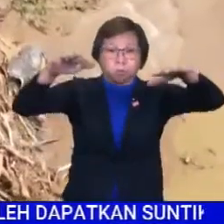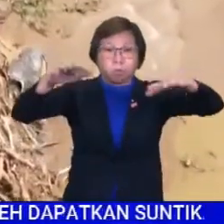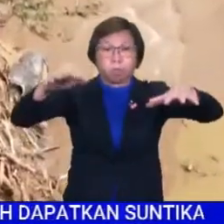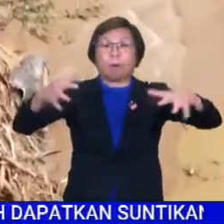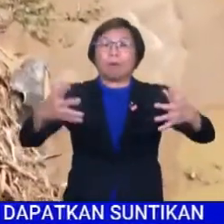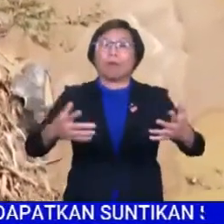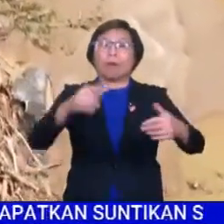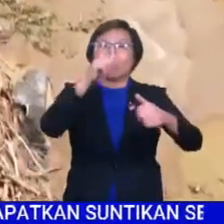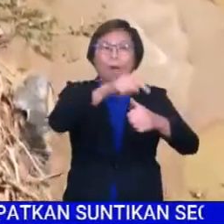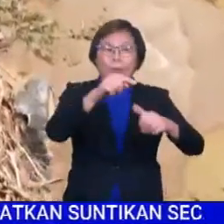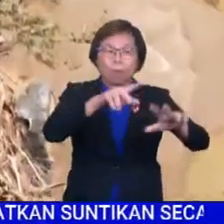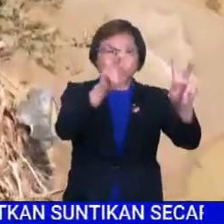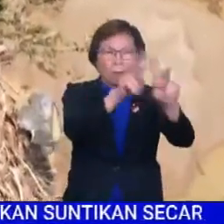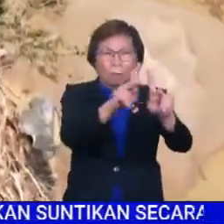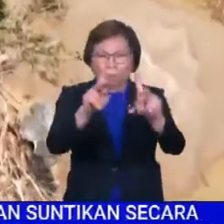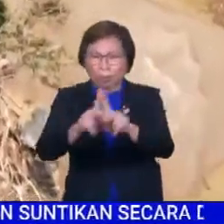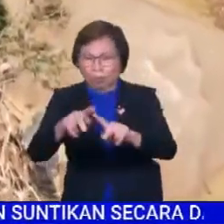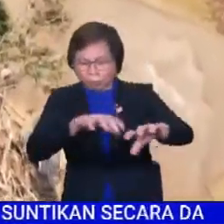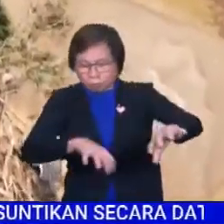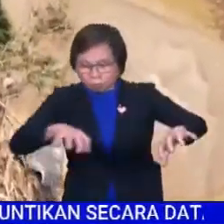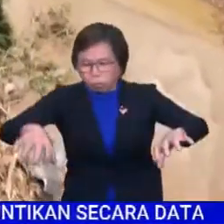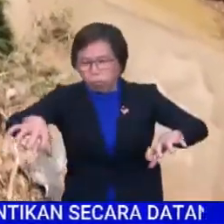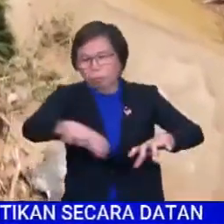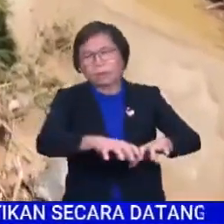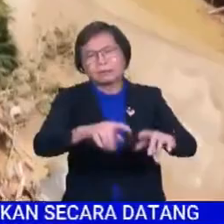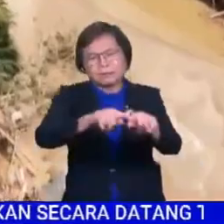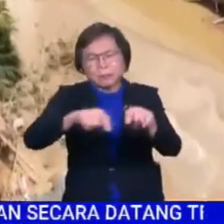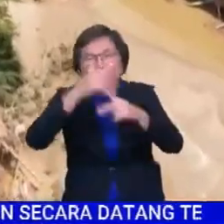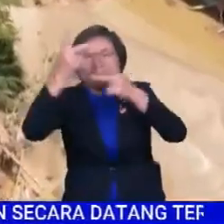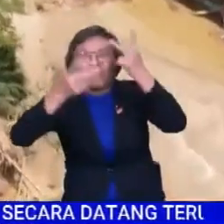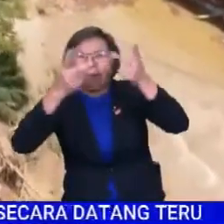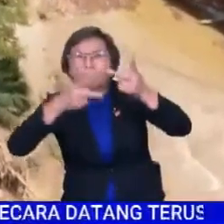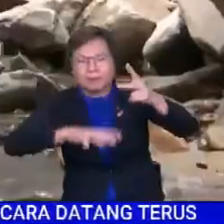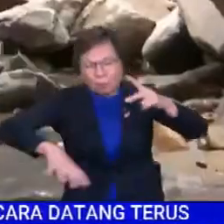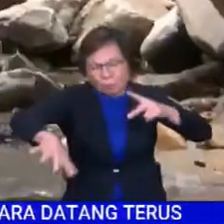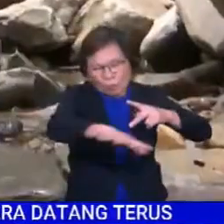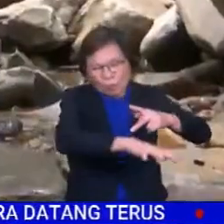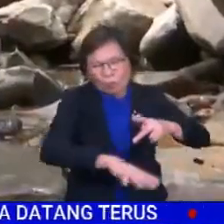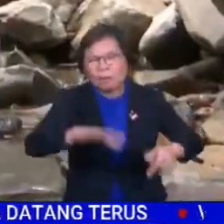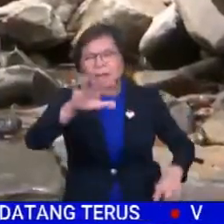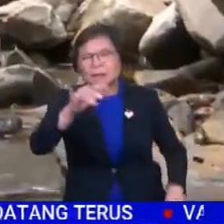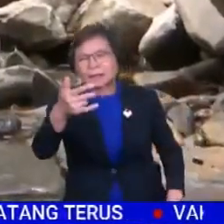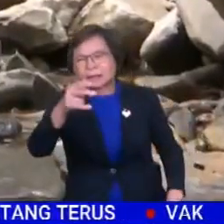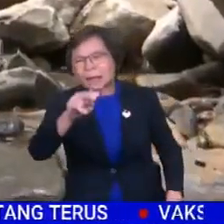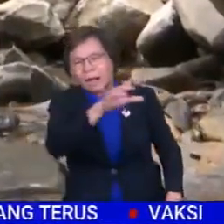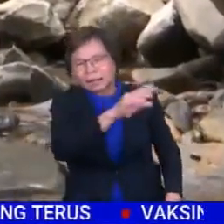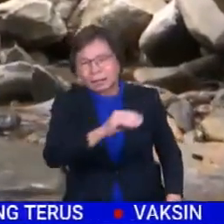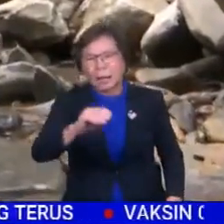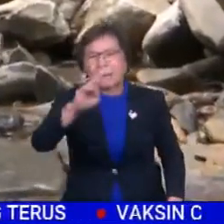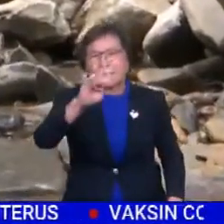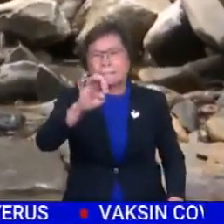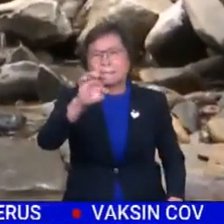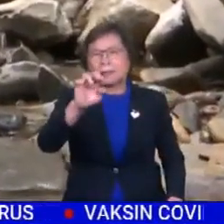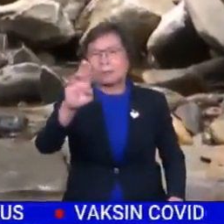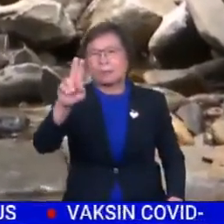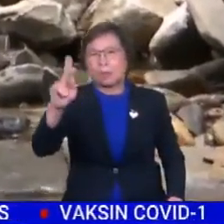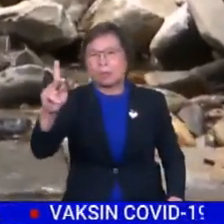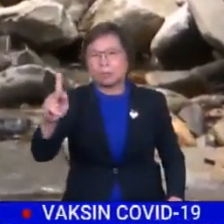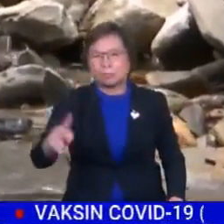menjejaskan beberapa buah kampung dan kawasan peranginan di sekitar daerah Yan dan Merbuk.